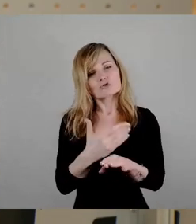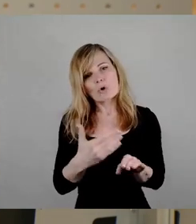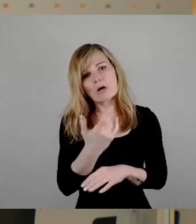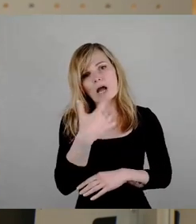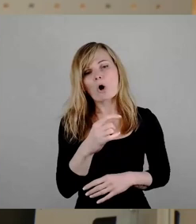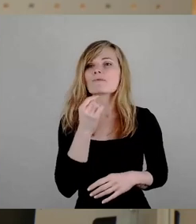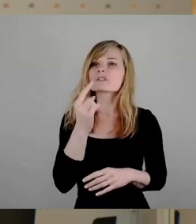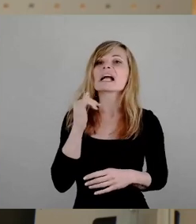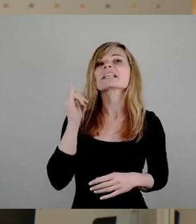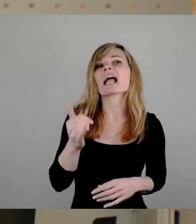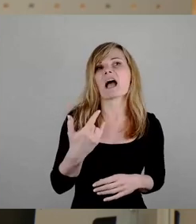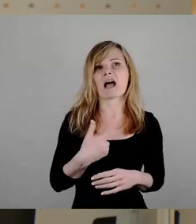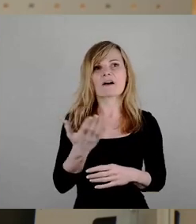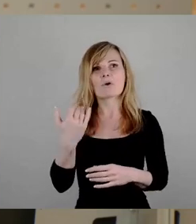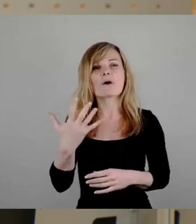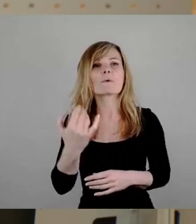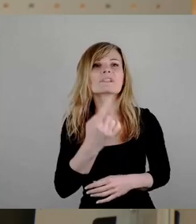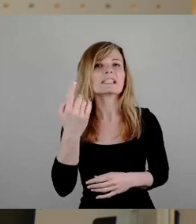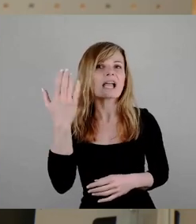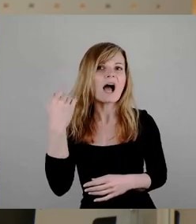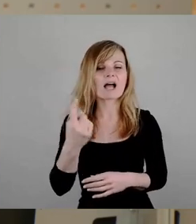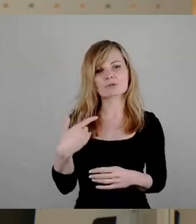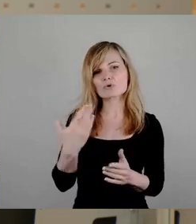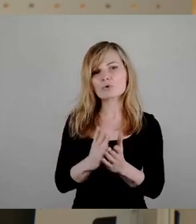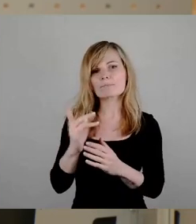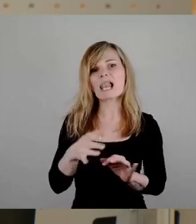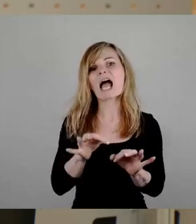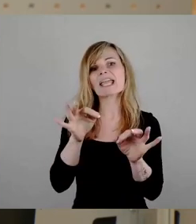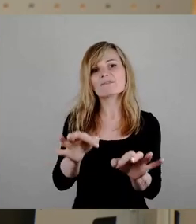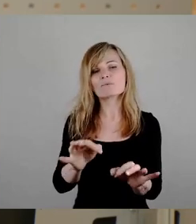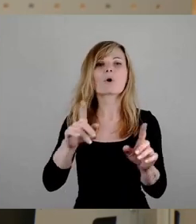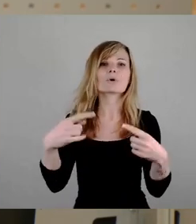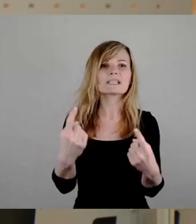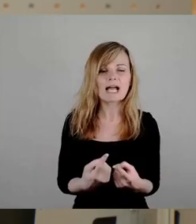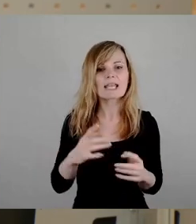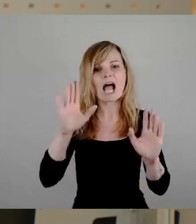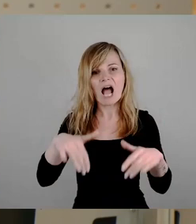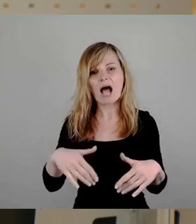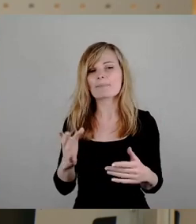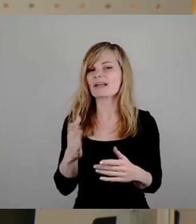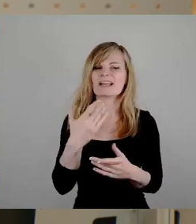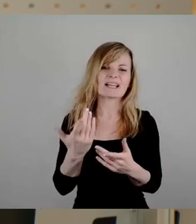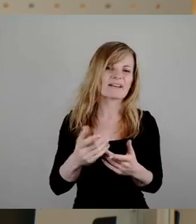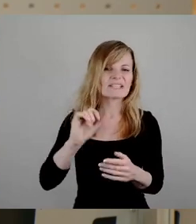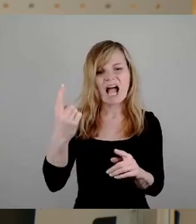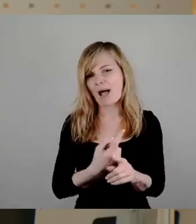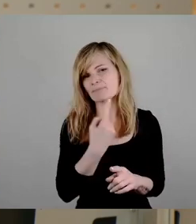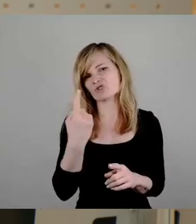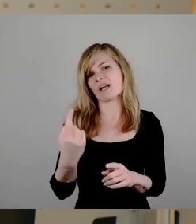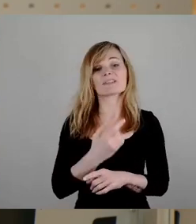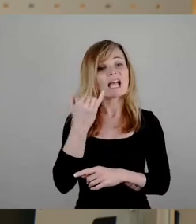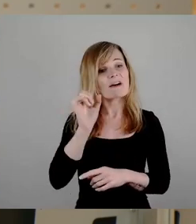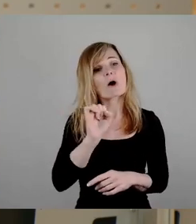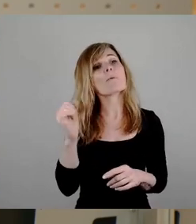sagen, ja, vor 50 Jahren wurde die schon mal eingeführt und dann hat man sie nachher wieder nicht, also wieder abgeschafft. Ja, warum hat man sie